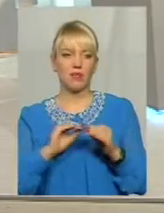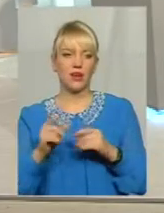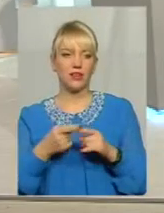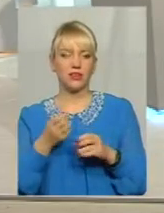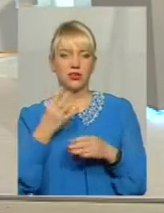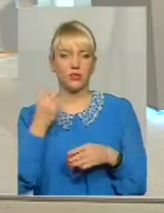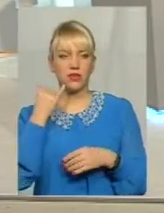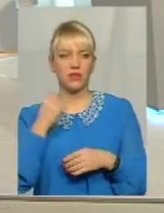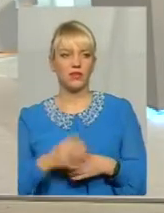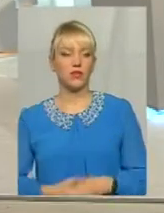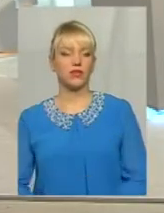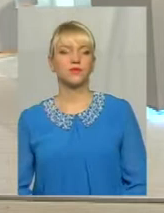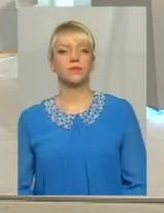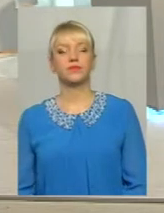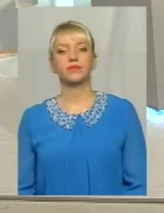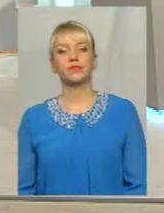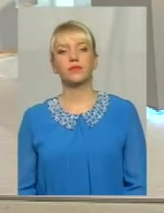телефонний дзвінок, слухаємо вас, говоріть, будь ласка.